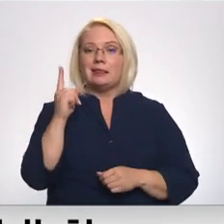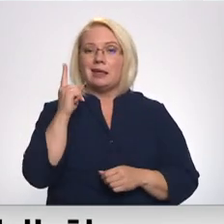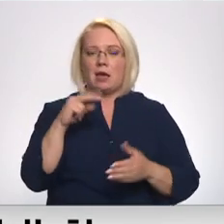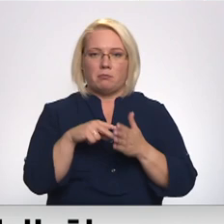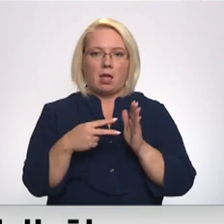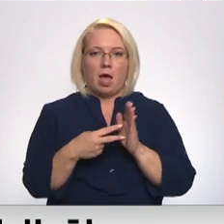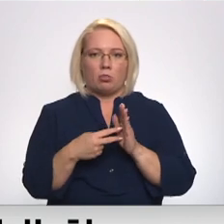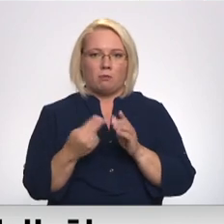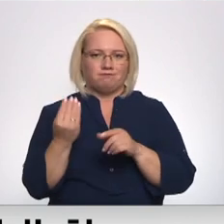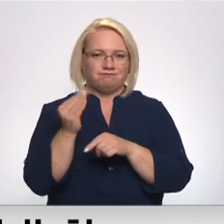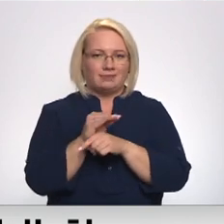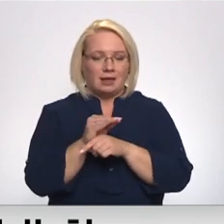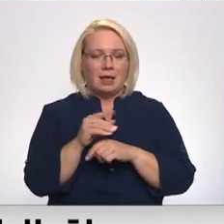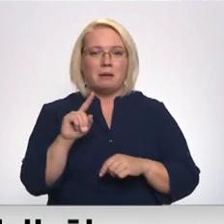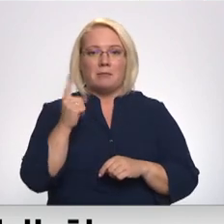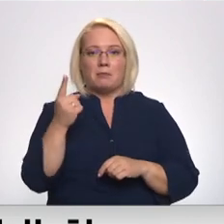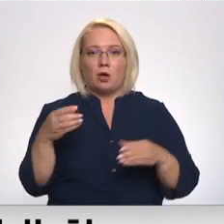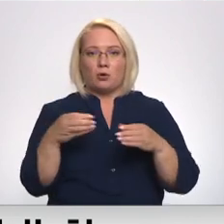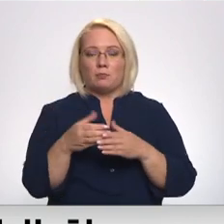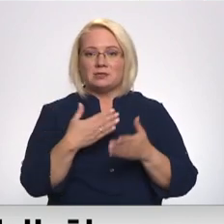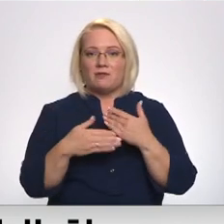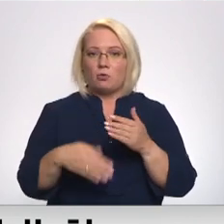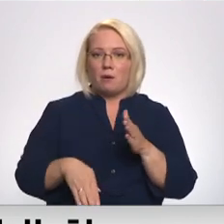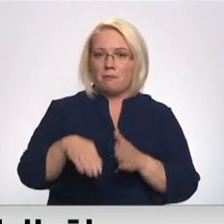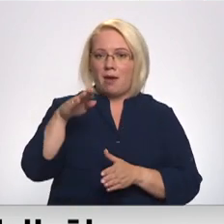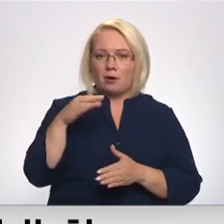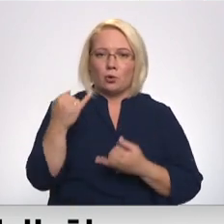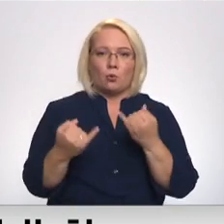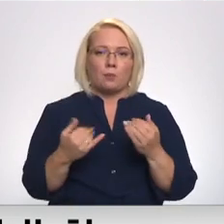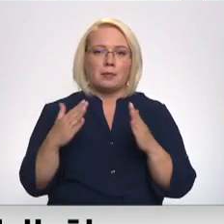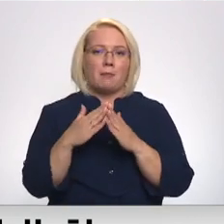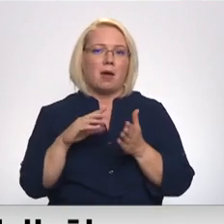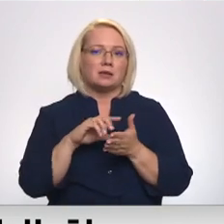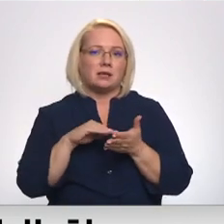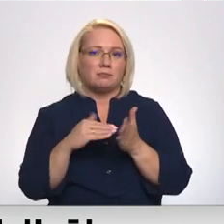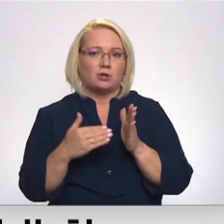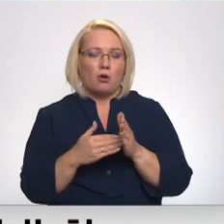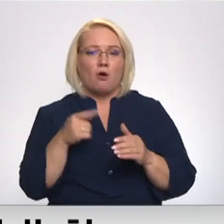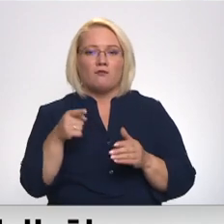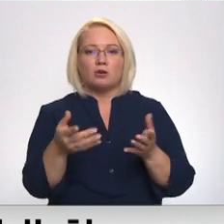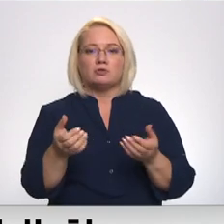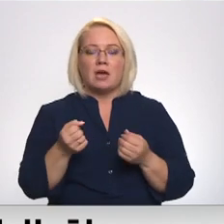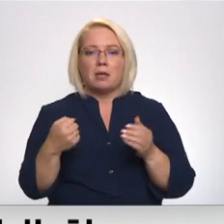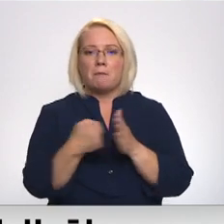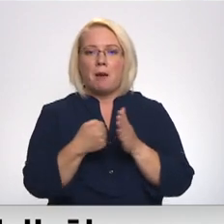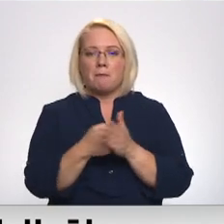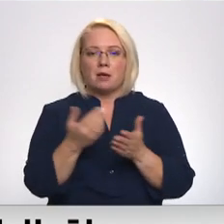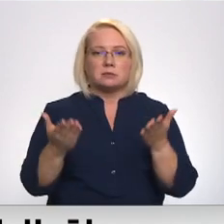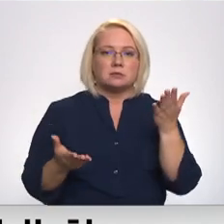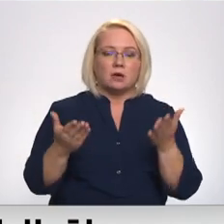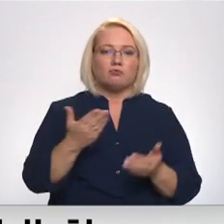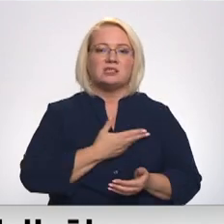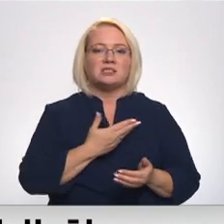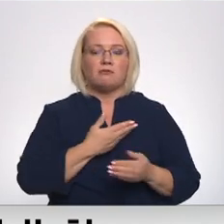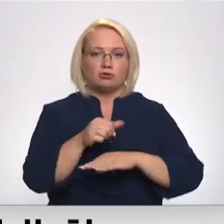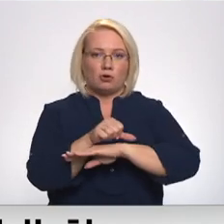plāno palielināt. Pirmās grupas invalīdi no bērnības ir kopti mājas apstākļos, un viņu saņemtais pabalsts pašlaik balansē uz izdzīvošanas